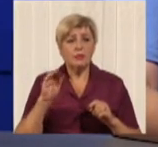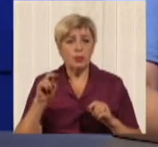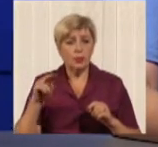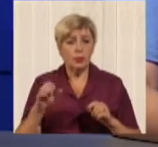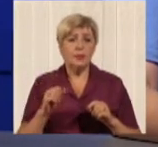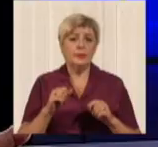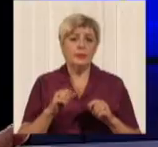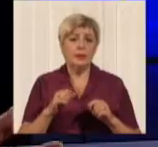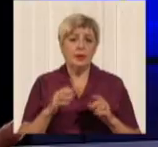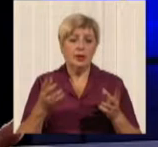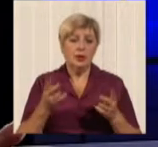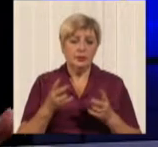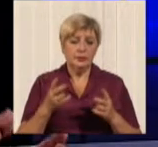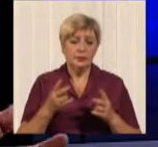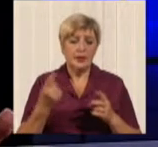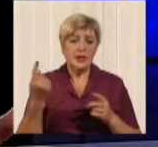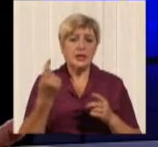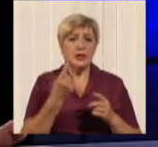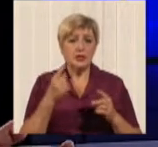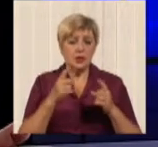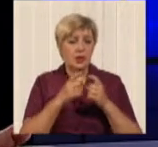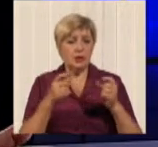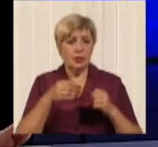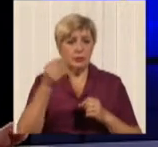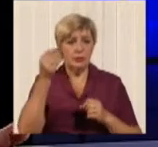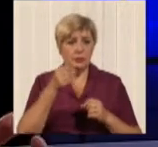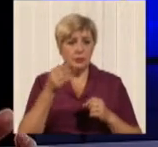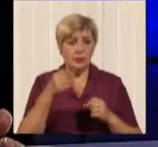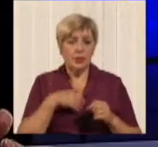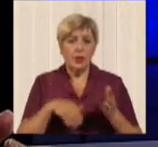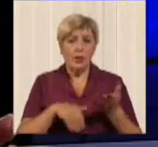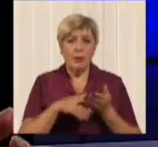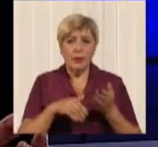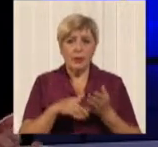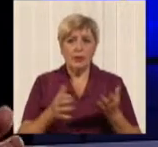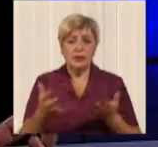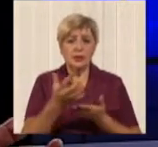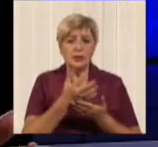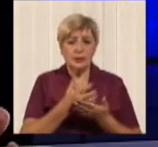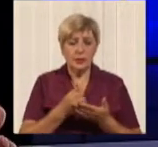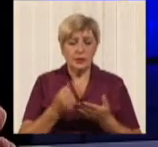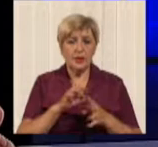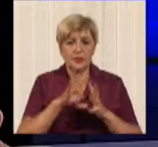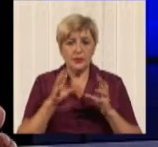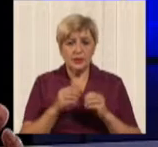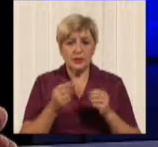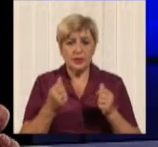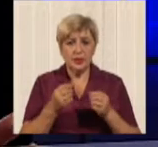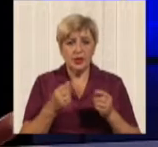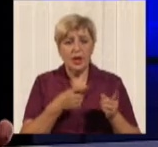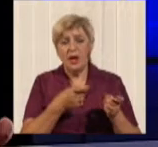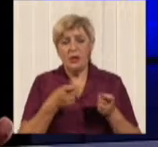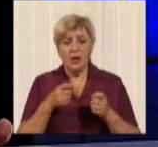відповідь пасажирів, пасажиропотоків, відповідь, вона допомагає збирати все деньги, не відпекає персоналу на ці